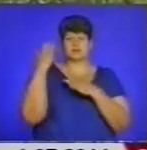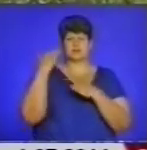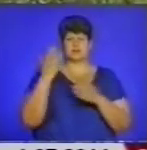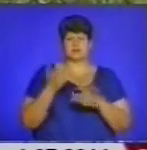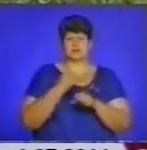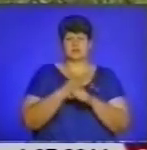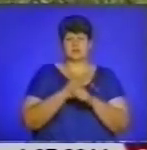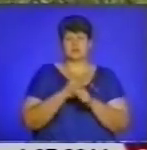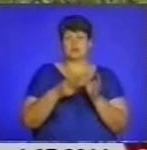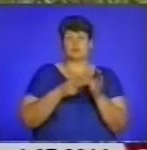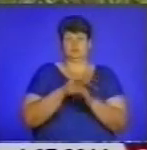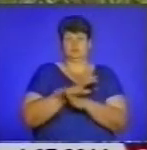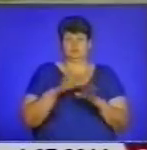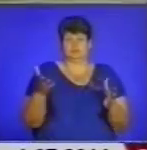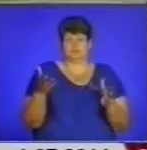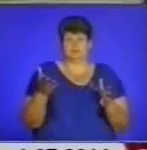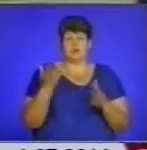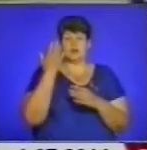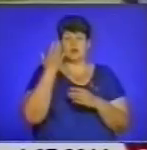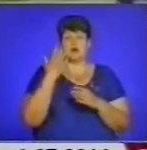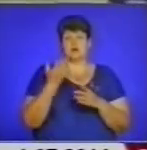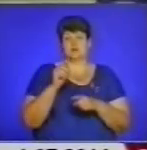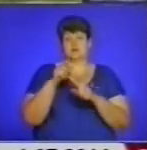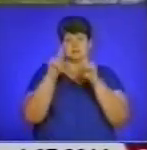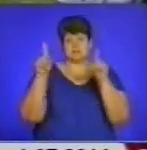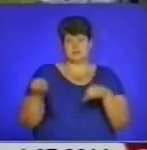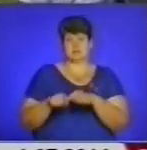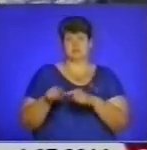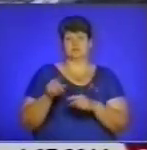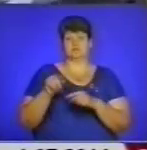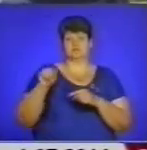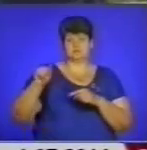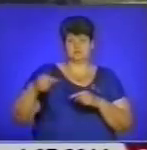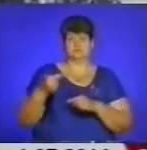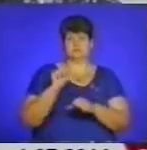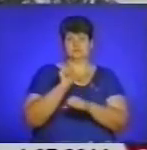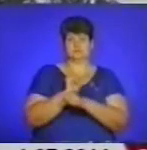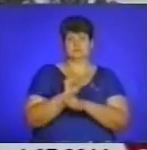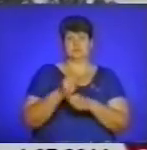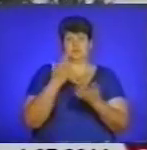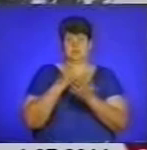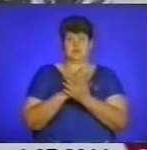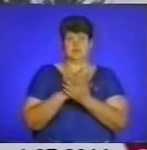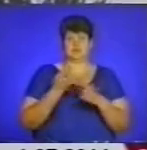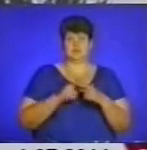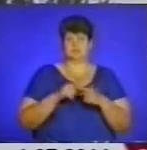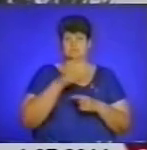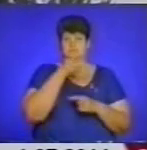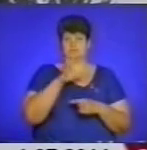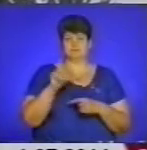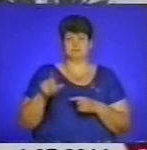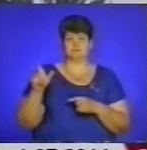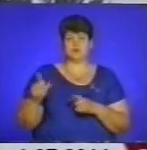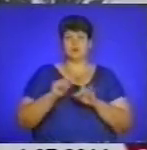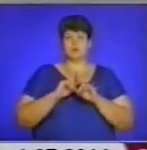бачили стільки ж. Однак знак, який передбачає вимушену зупинку, досі на місці. Це спричиняє незручності водіям. Особливо у зимовий